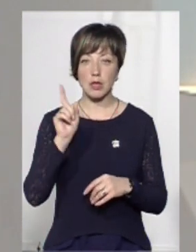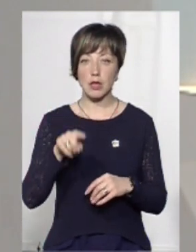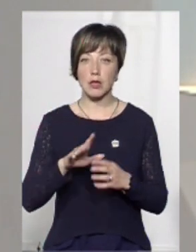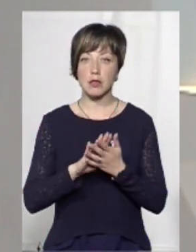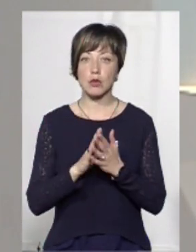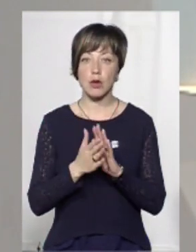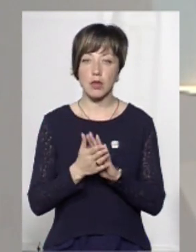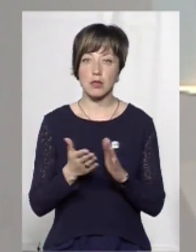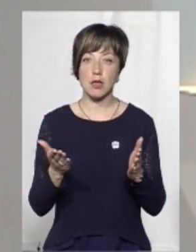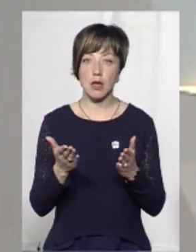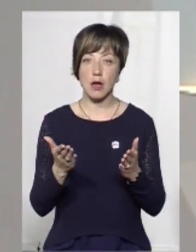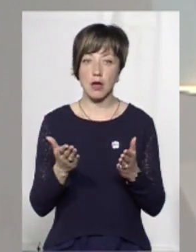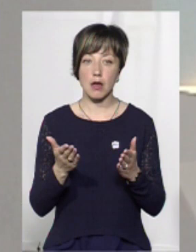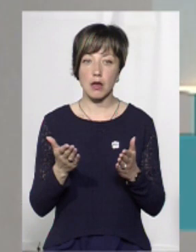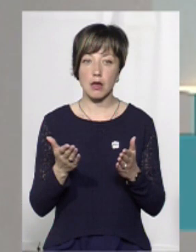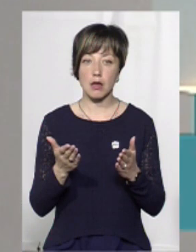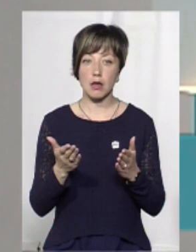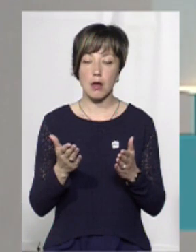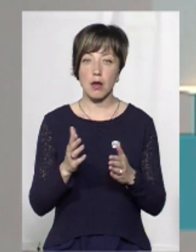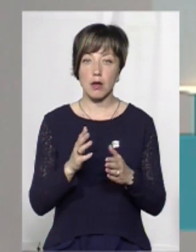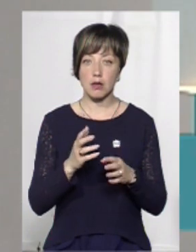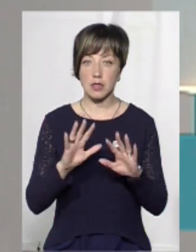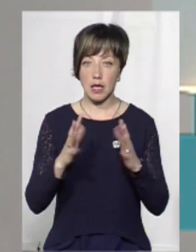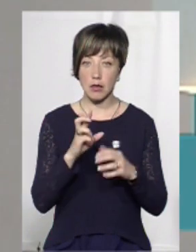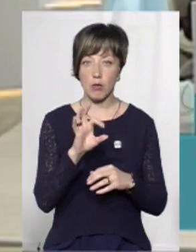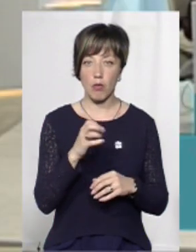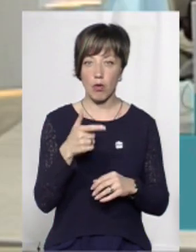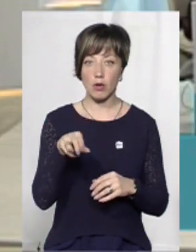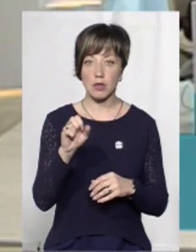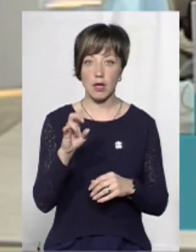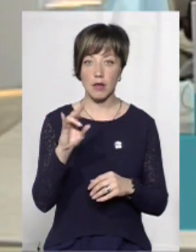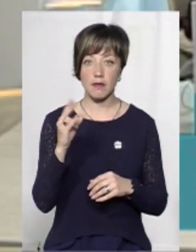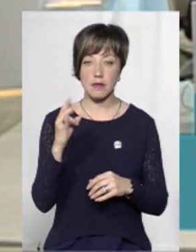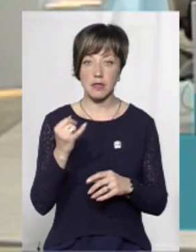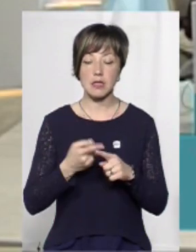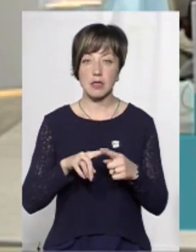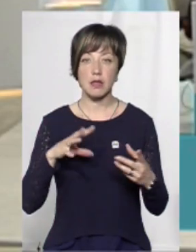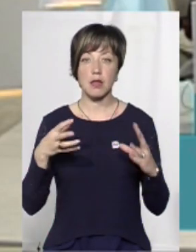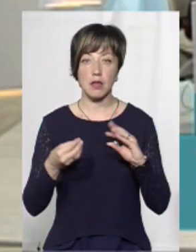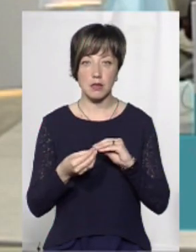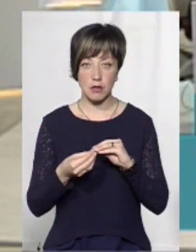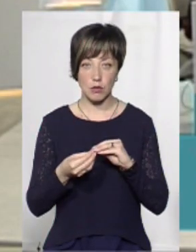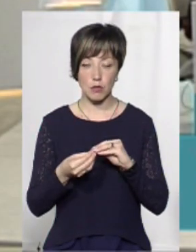ситуація, яка у Богданівцях сталася, вона саме і є наслідком